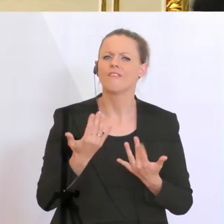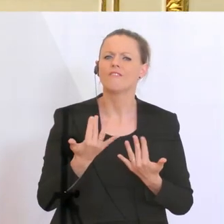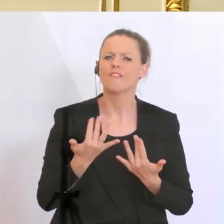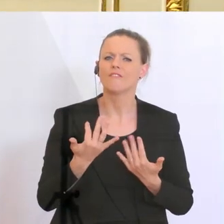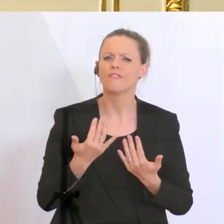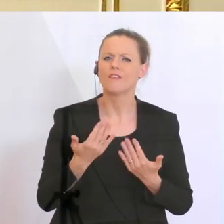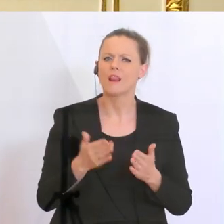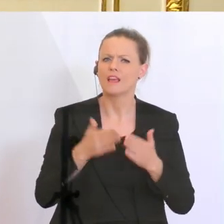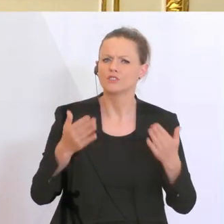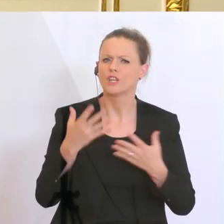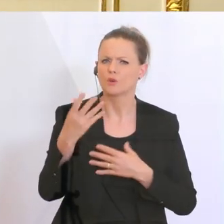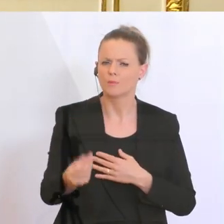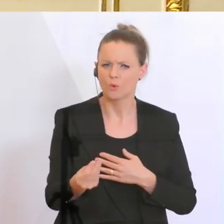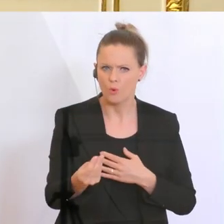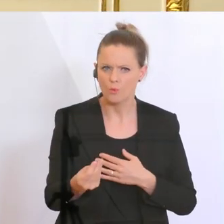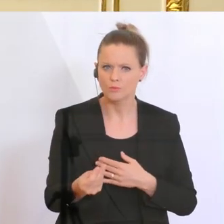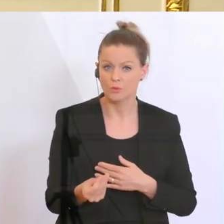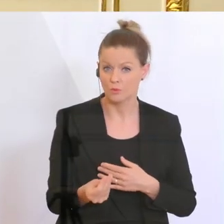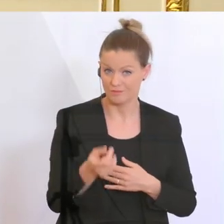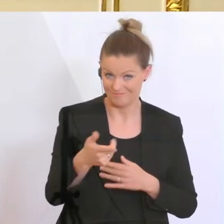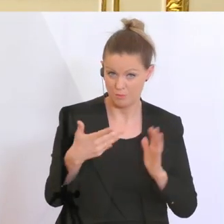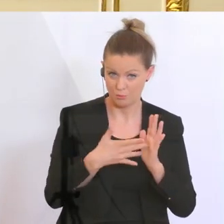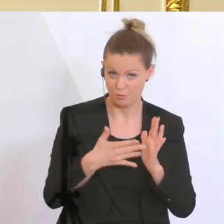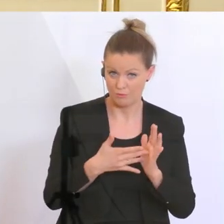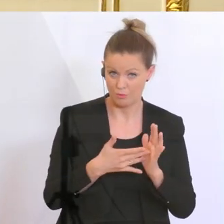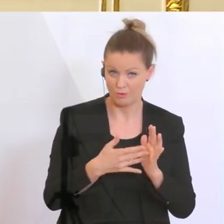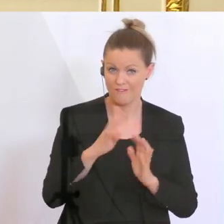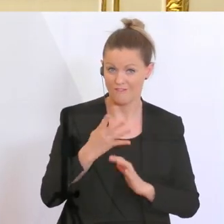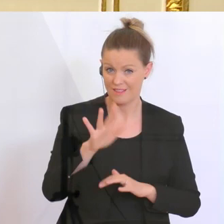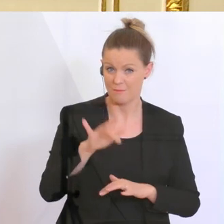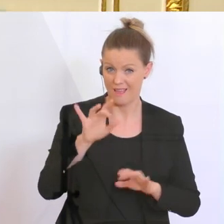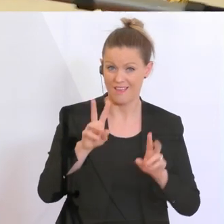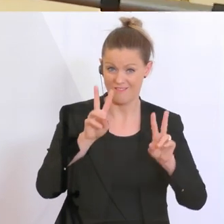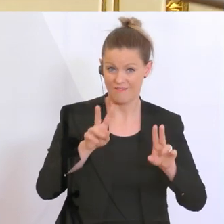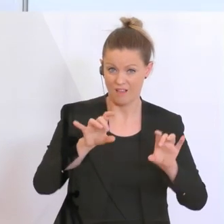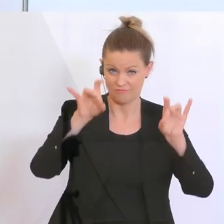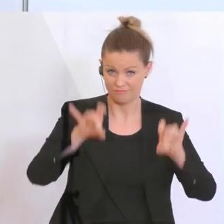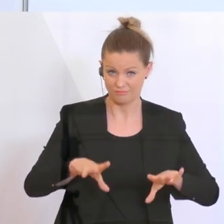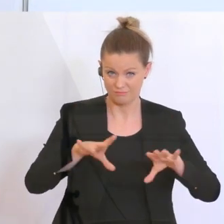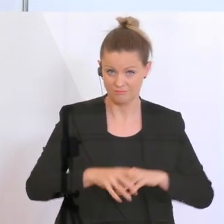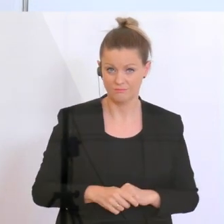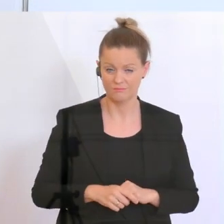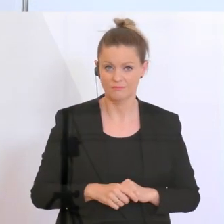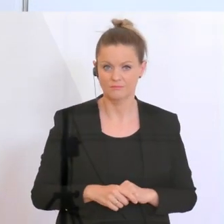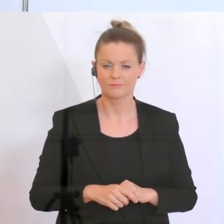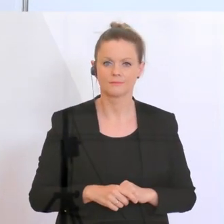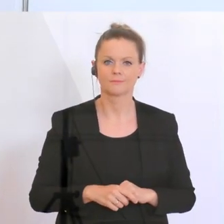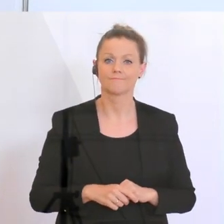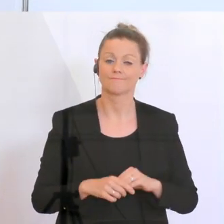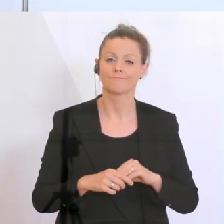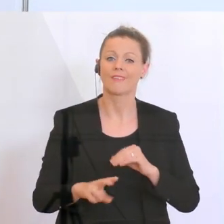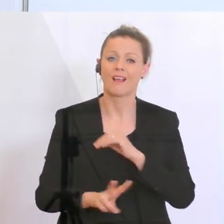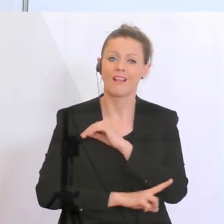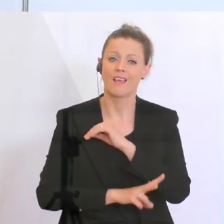denn zustehen? Und das Zweite, wie konkret werden diese Prüfungen ab 4. Mai denn ausschauen? Danke. Ja, die Lehrlinge sind uns